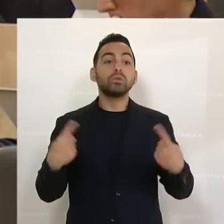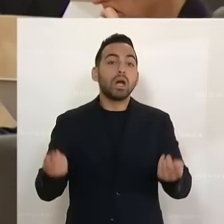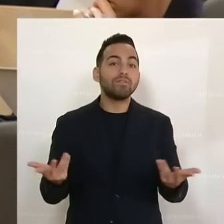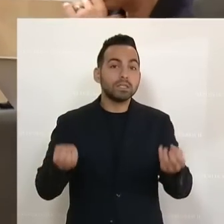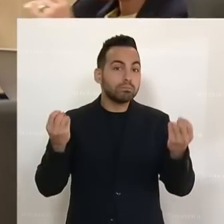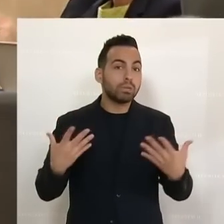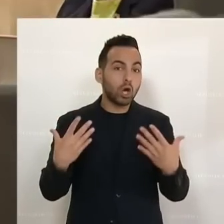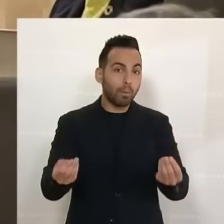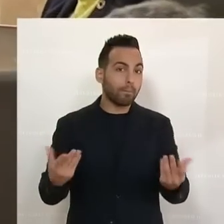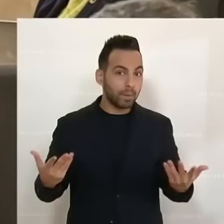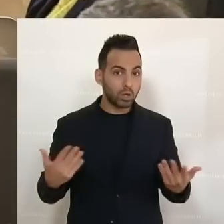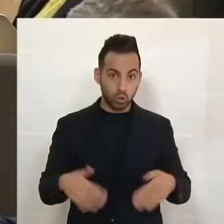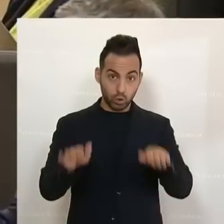dann?